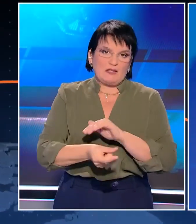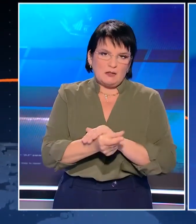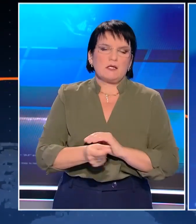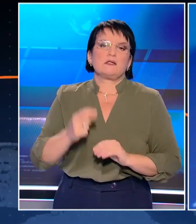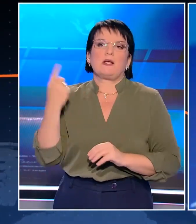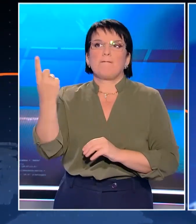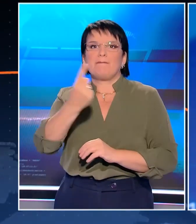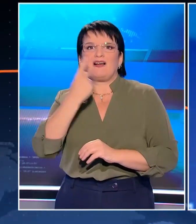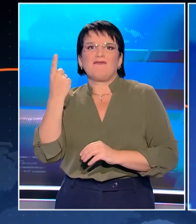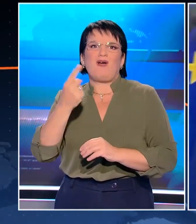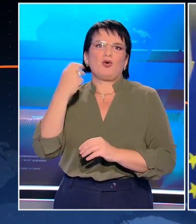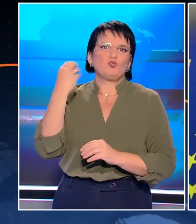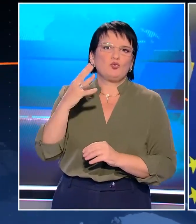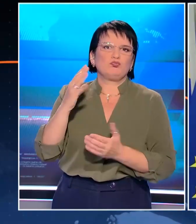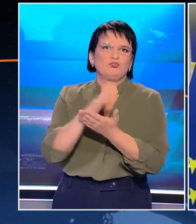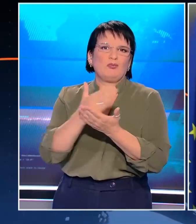φυσικές καταστροφές.